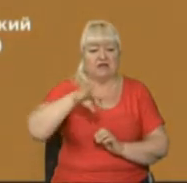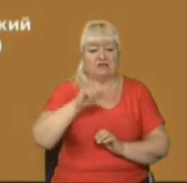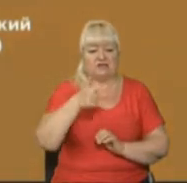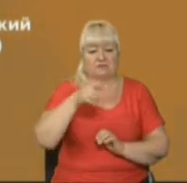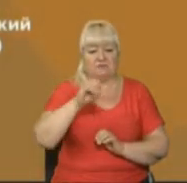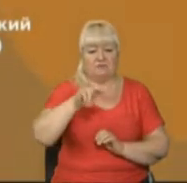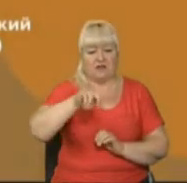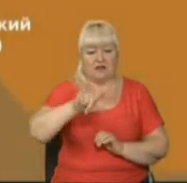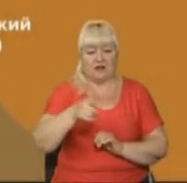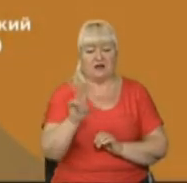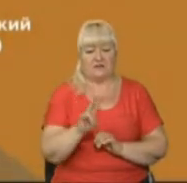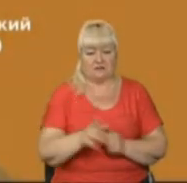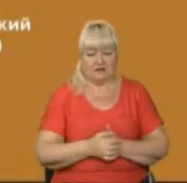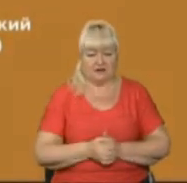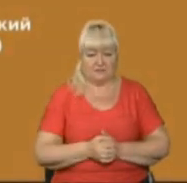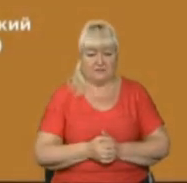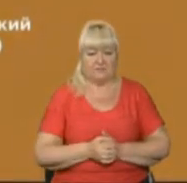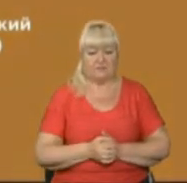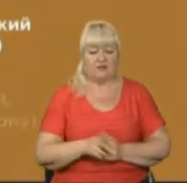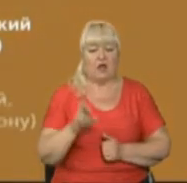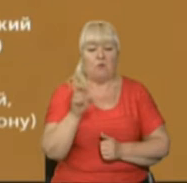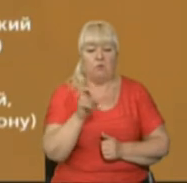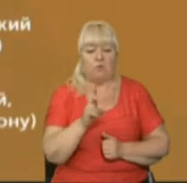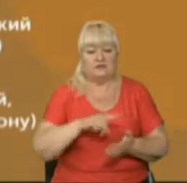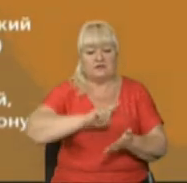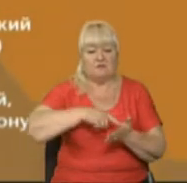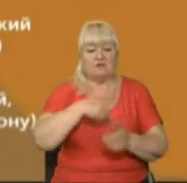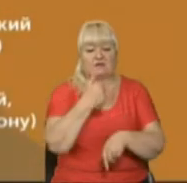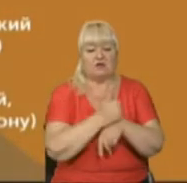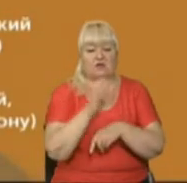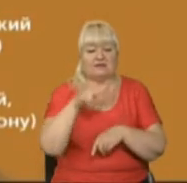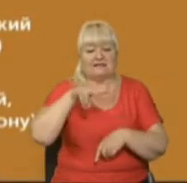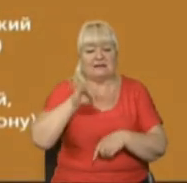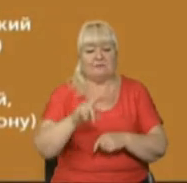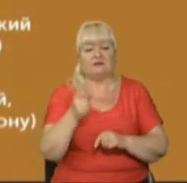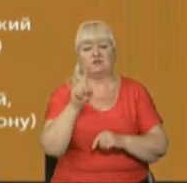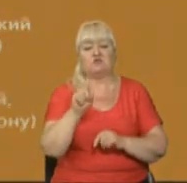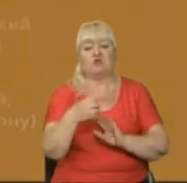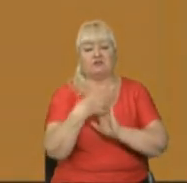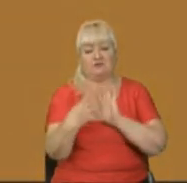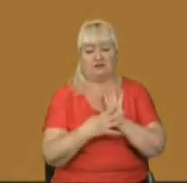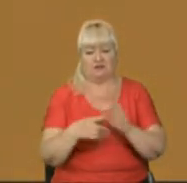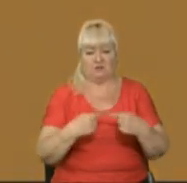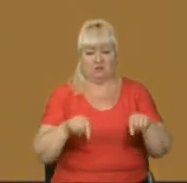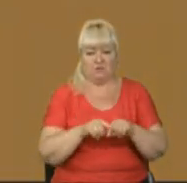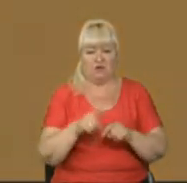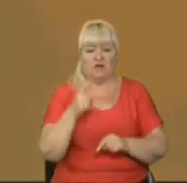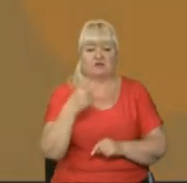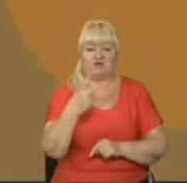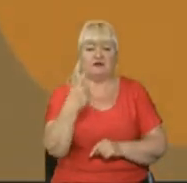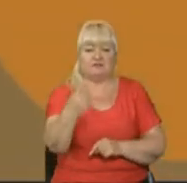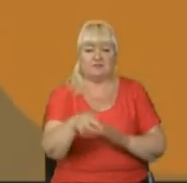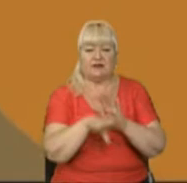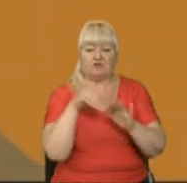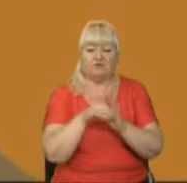компанії «Анбуд Україна» Назарій Шмігель. Бузький міський голова Ростислав Сліпець балотується у 119-му окрузі. У 121-му